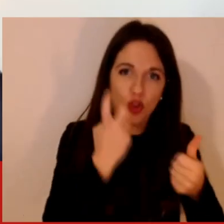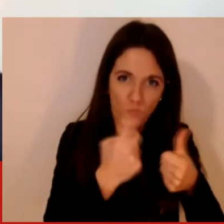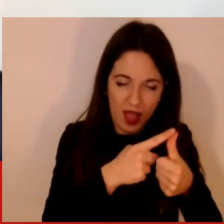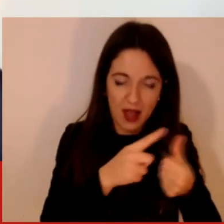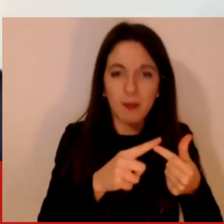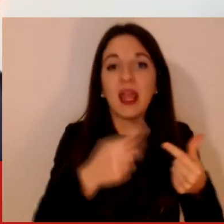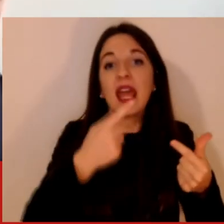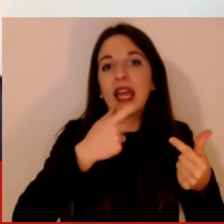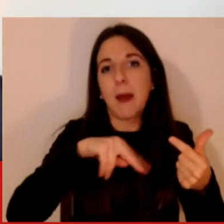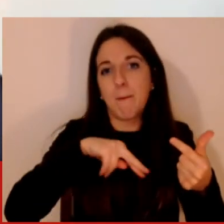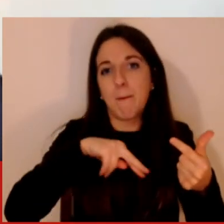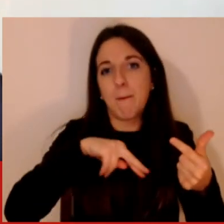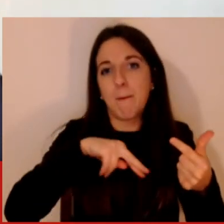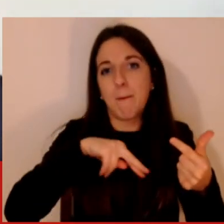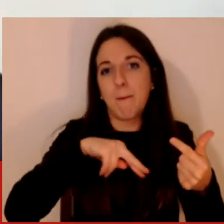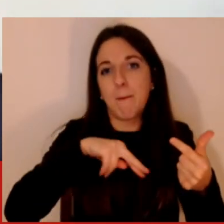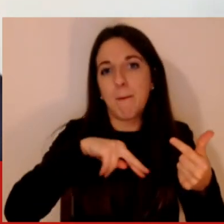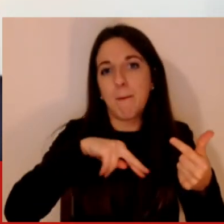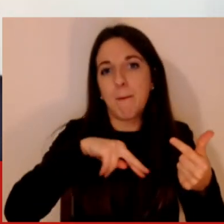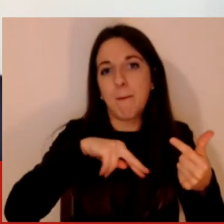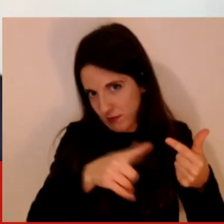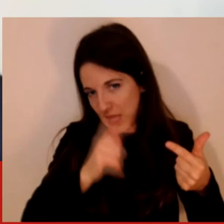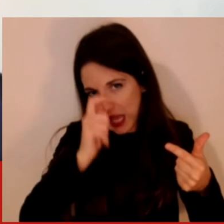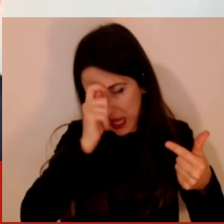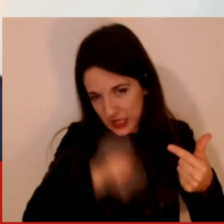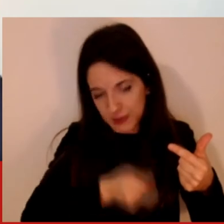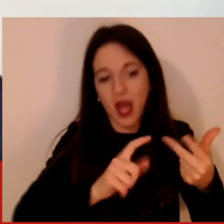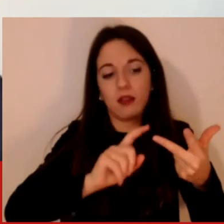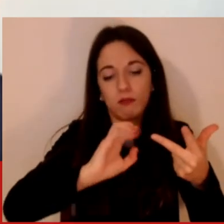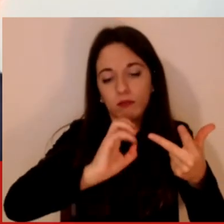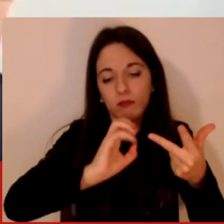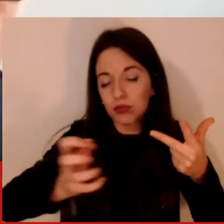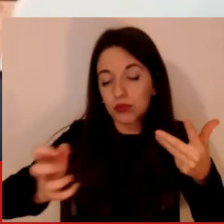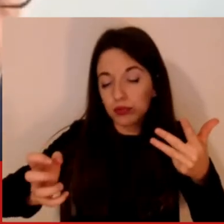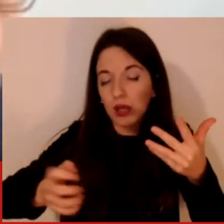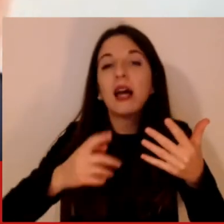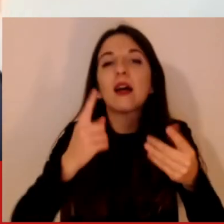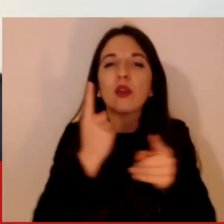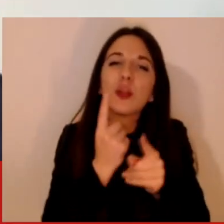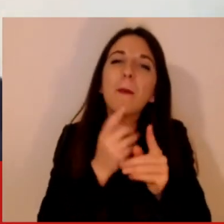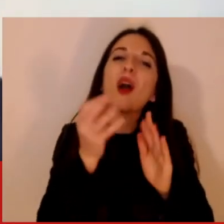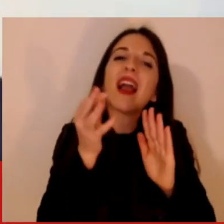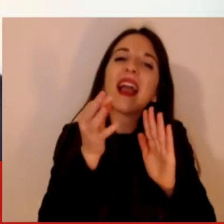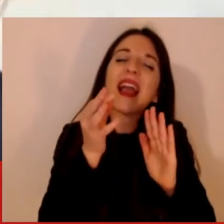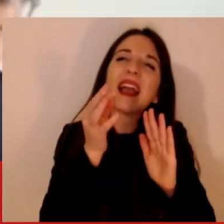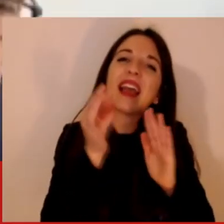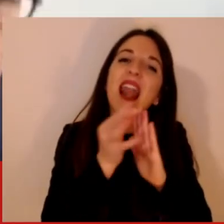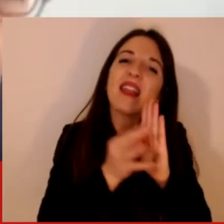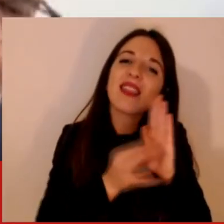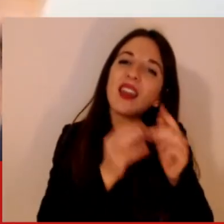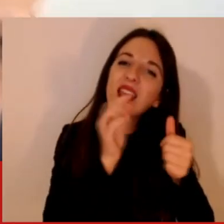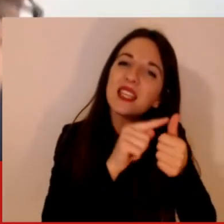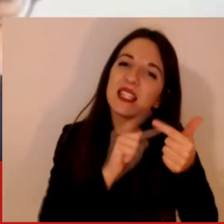utilizzare per il bene questi dati nella maniera più efficace senza dover incorrere nei rischi della spazzatura